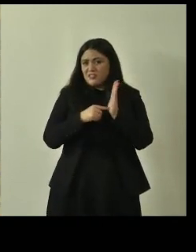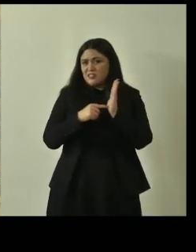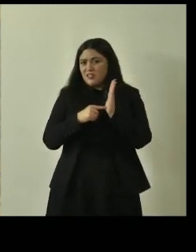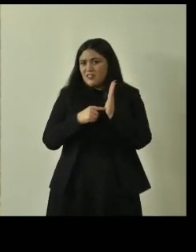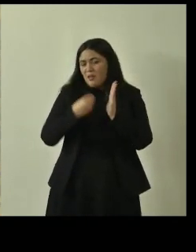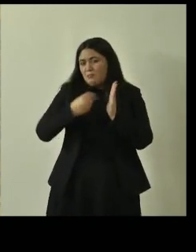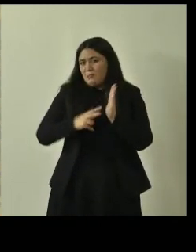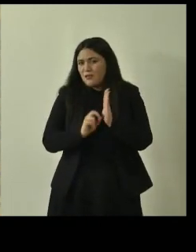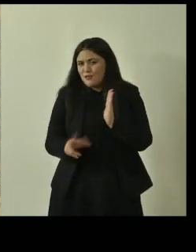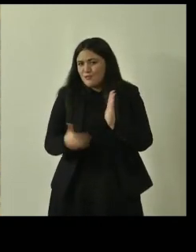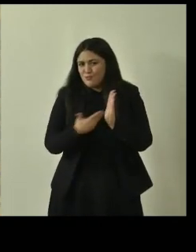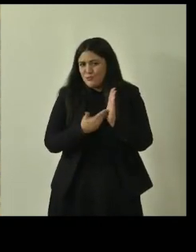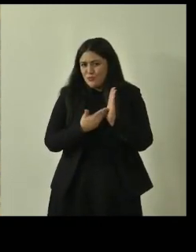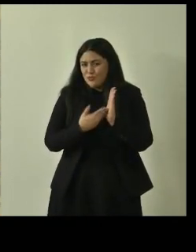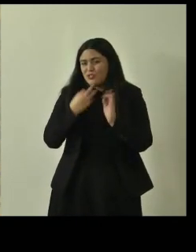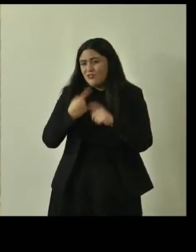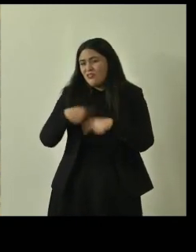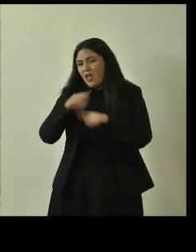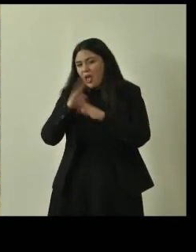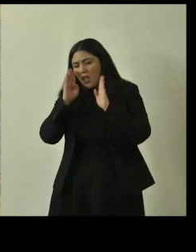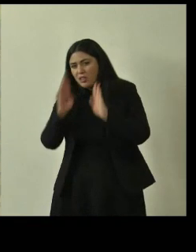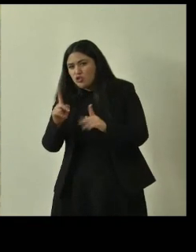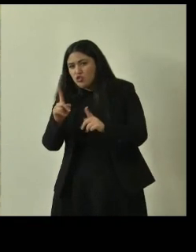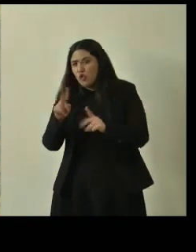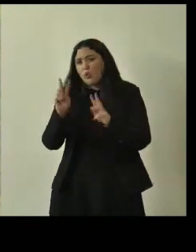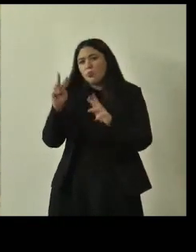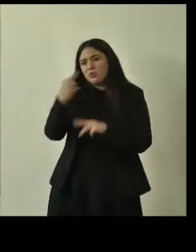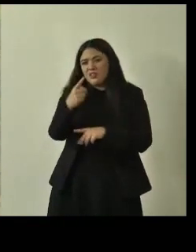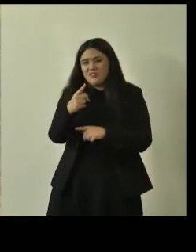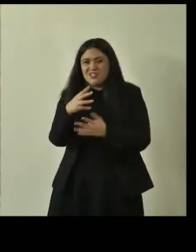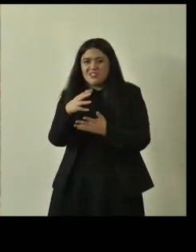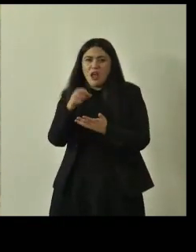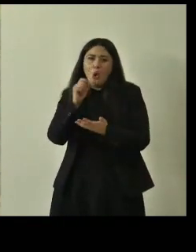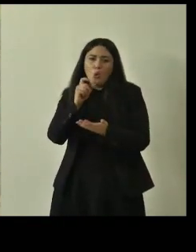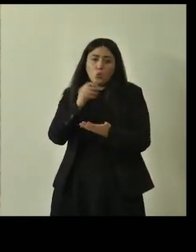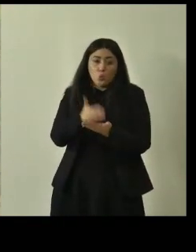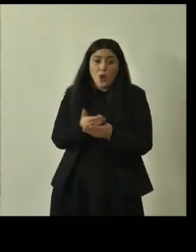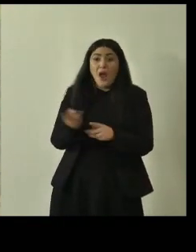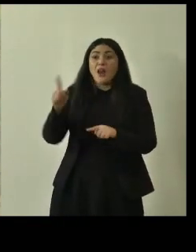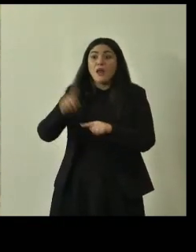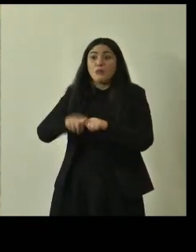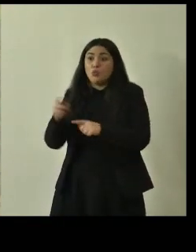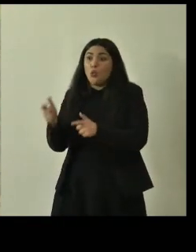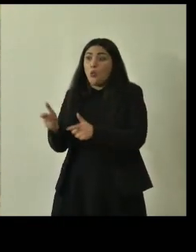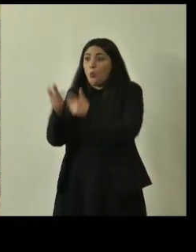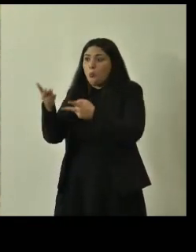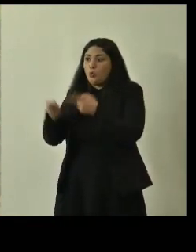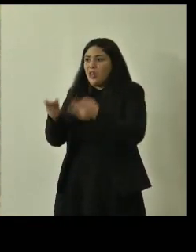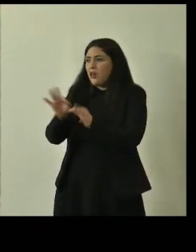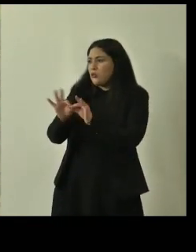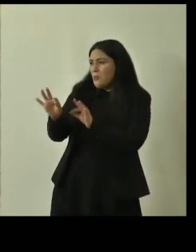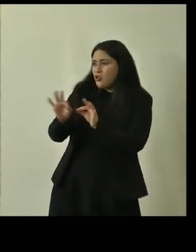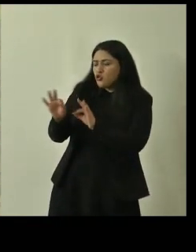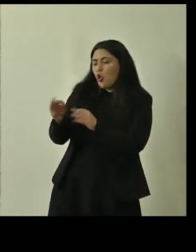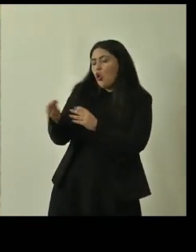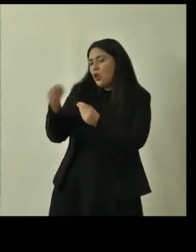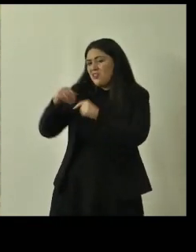maggiore attenzione sugli aspetti culturali oltre che ovviamente quelli botanici delle dimensioni e dello stato di salute